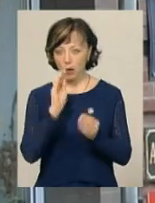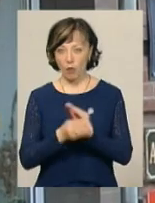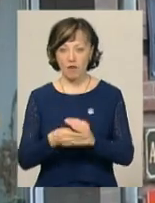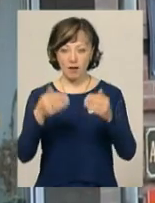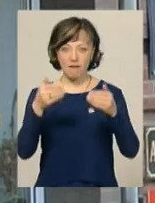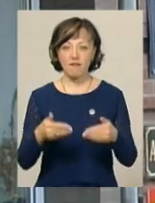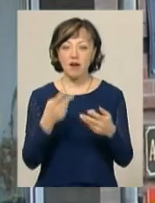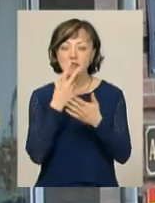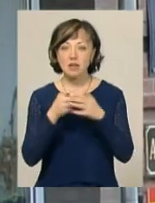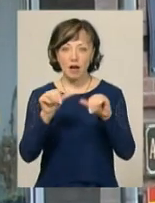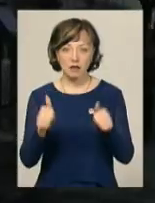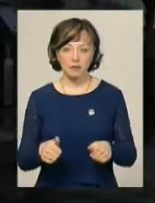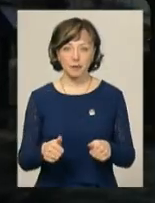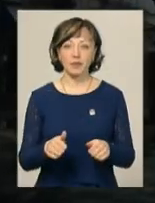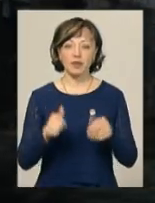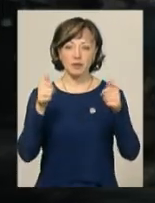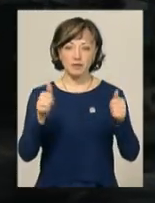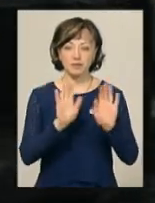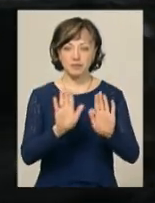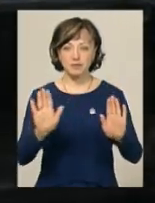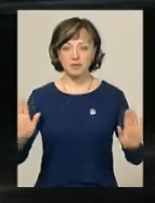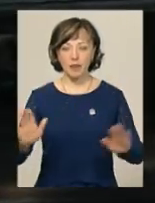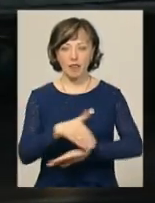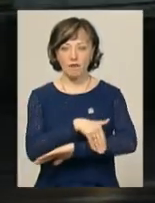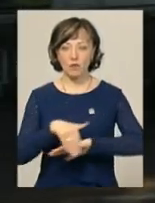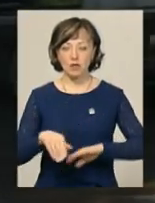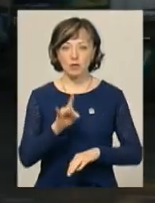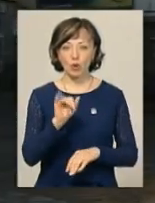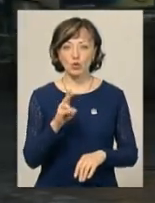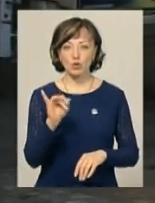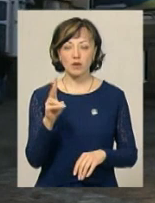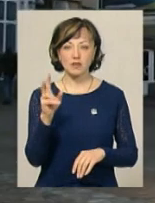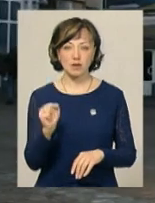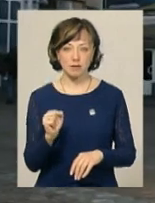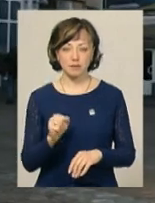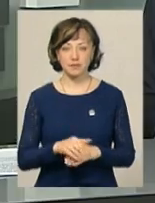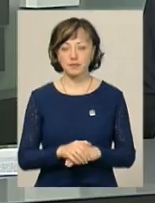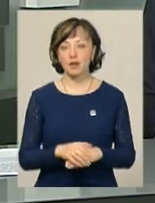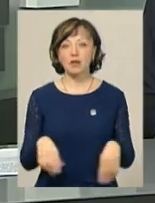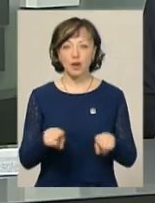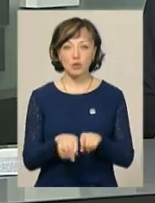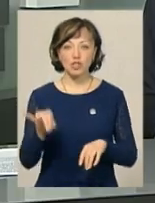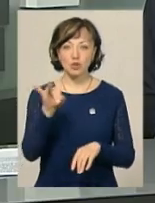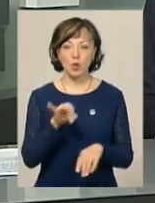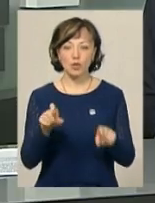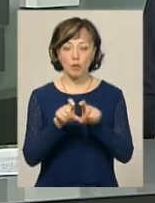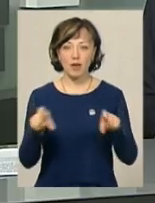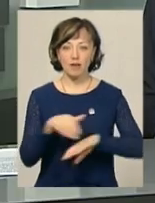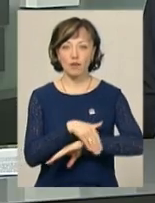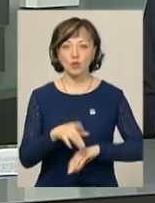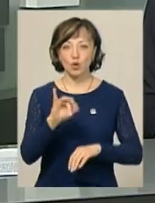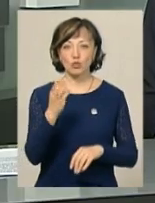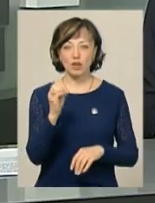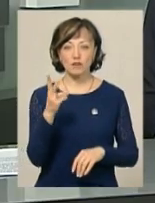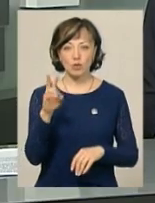фасад пам'яток. Зокрема, вивізками обвішані будівлі на вулиці Проскурівській, каже Артем Ромасюков. А також історичні об'єкти на Грушевського,